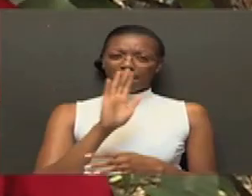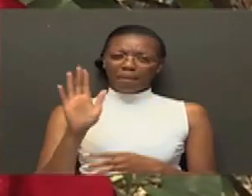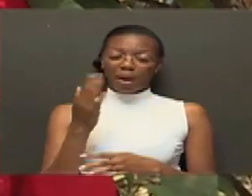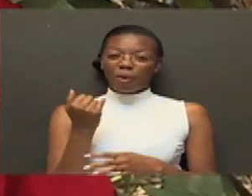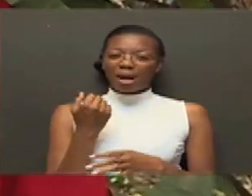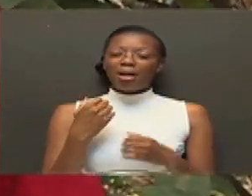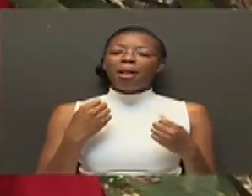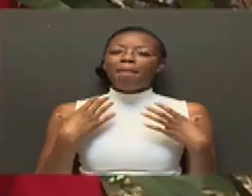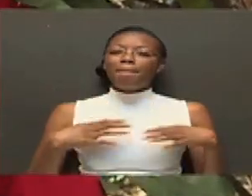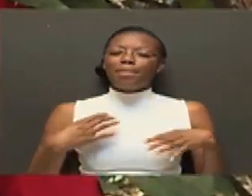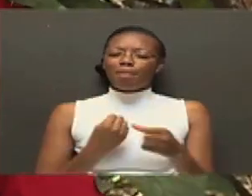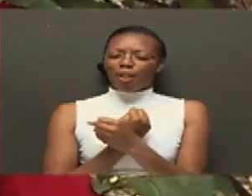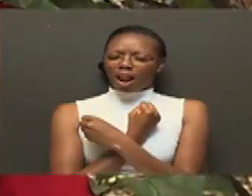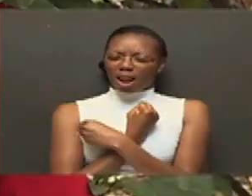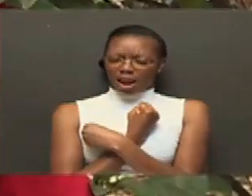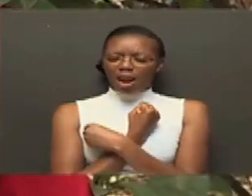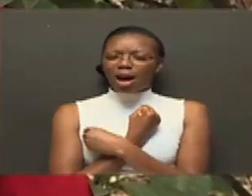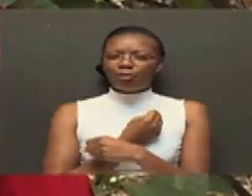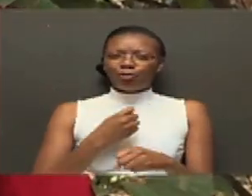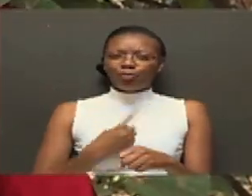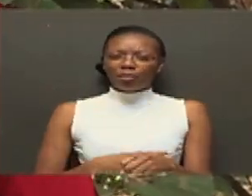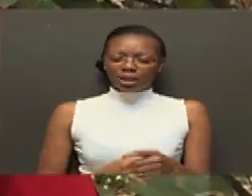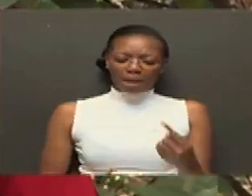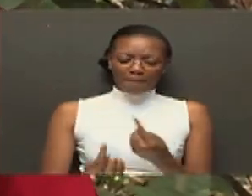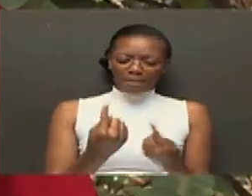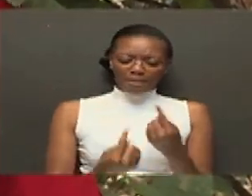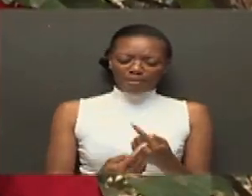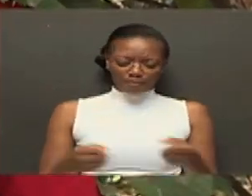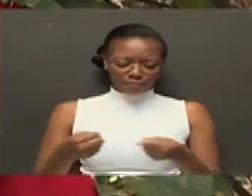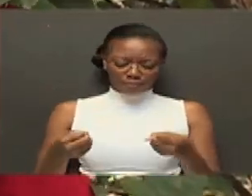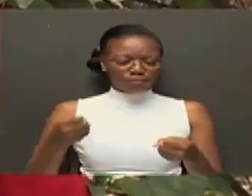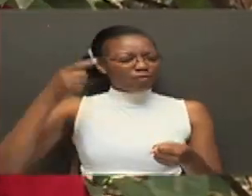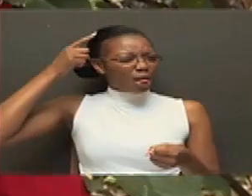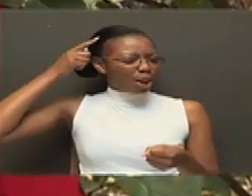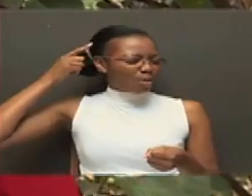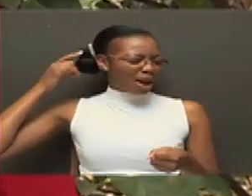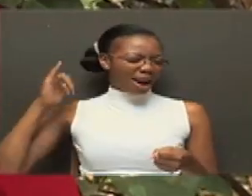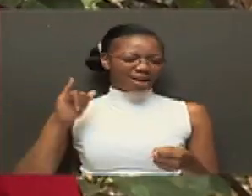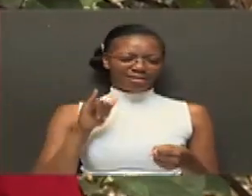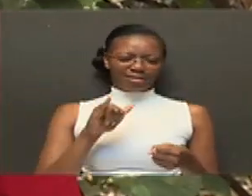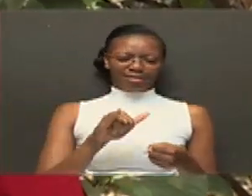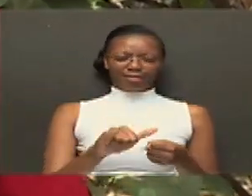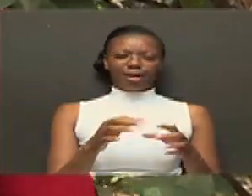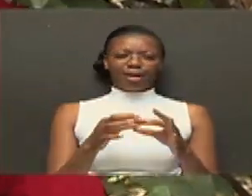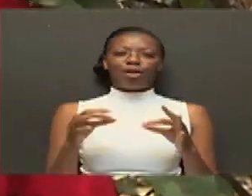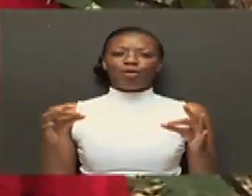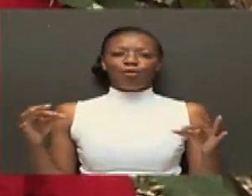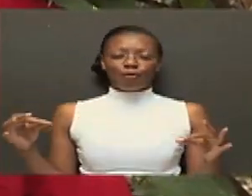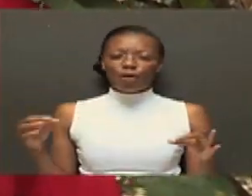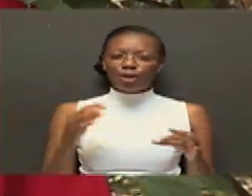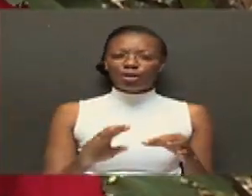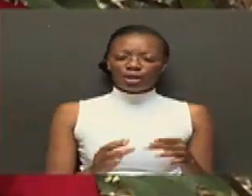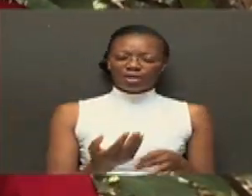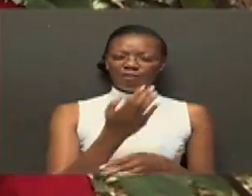Especially juu ya makaa. Makaya yake inakaa sana diyo na hitwa mutishumo na kikuyu. Kwa hivyo hii plant